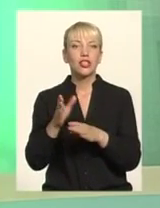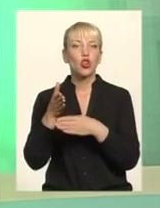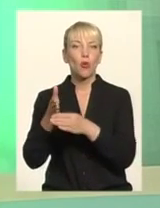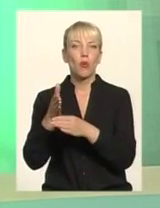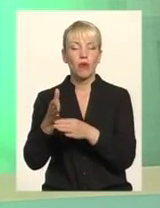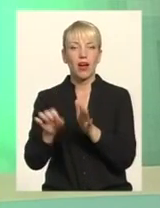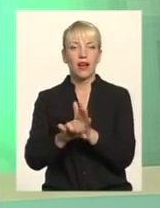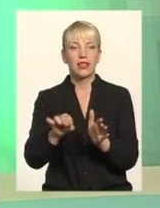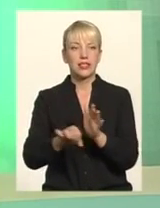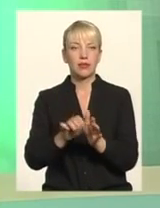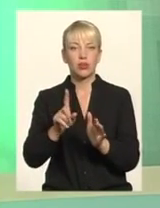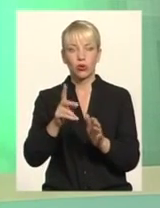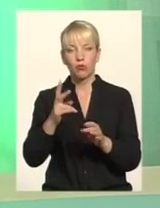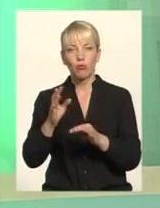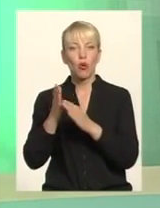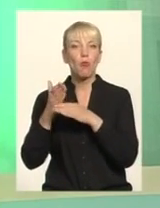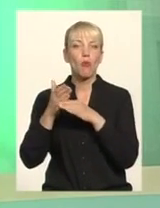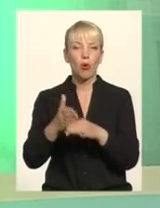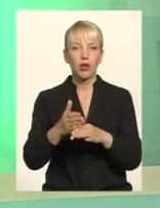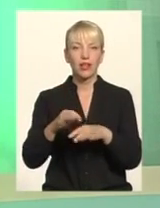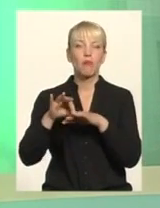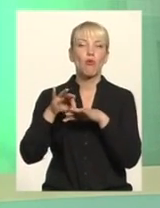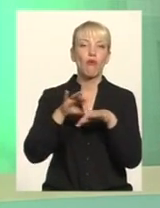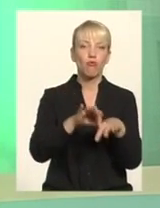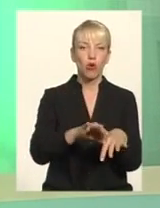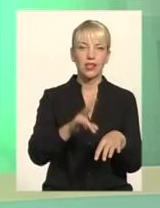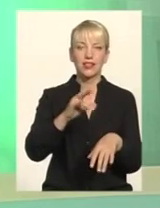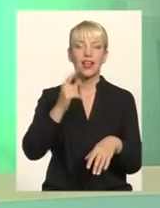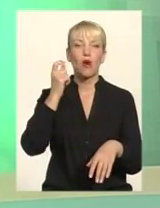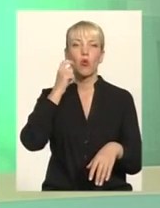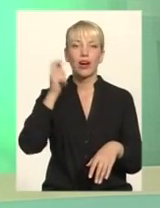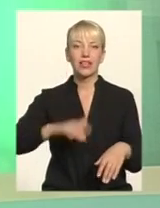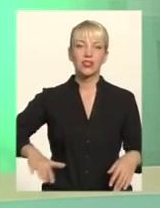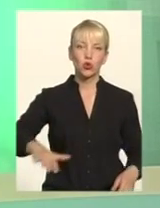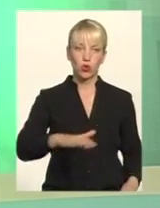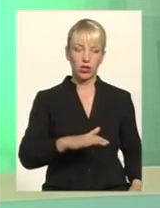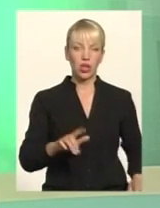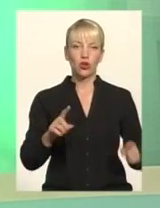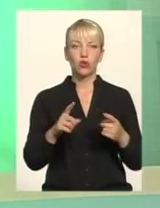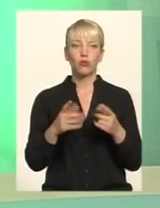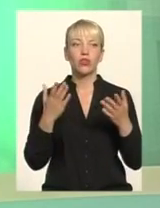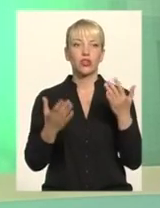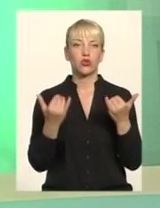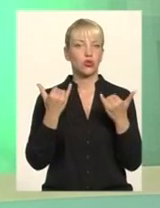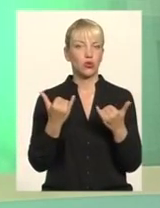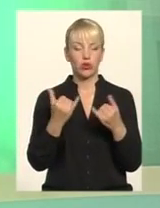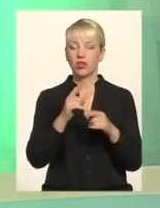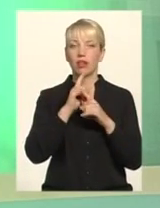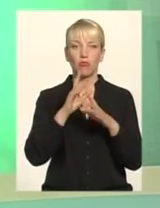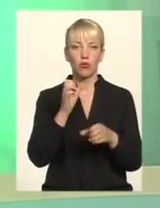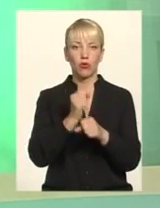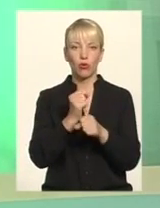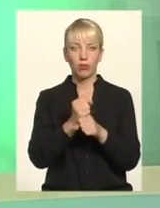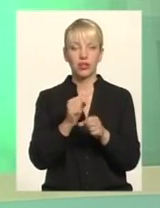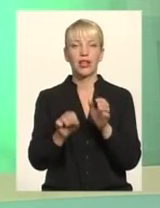на українську територію Тому на сьогоднішній день, якщо ми не будемо робити жодної люстрації Якщо ми не поміняємо закон про люстрацію, ми